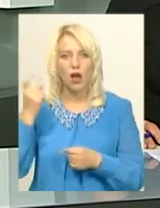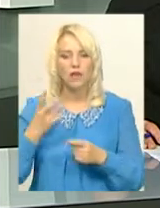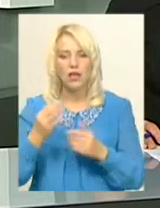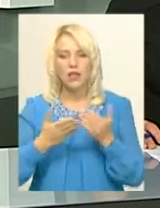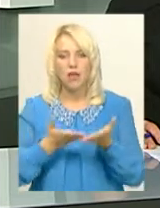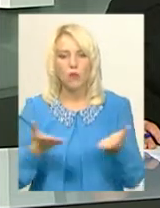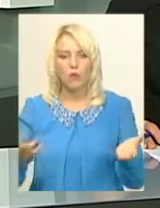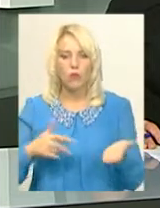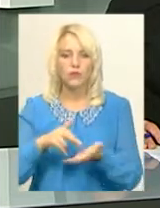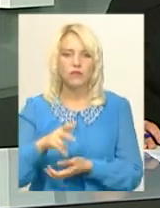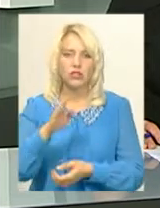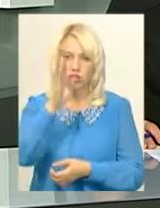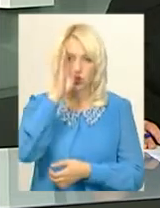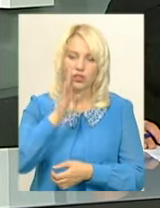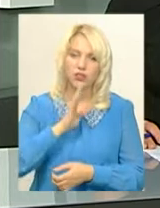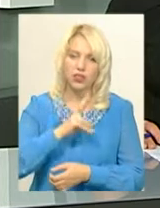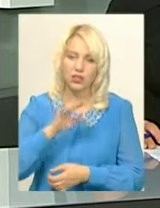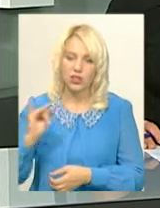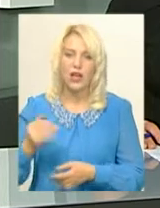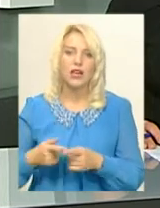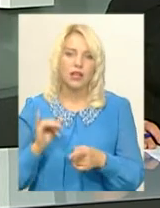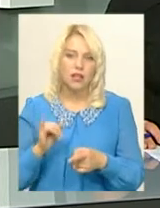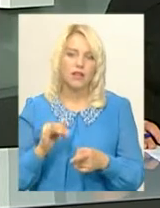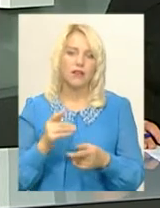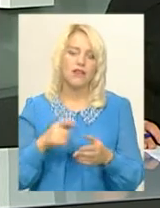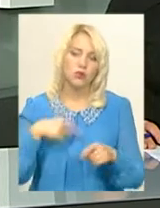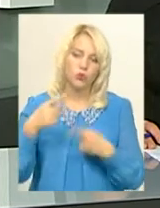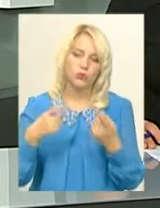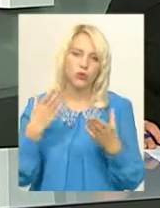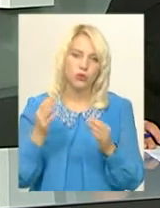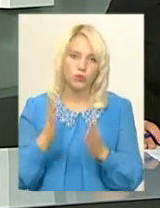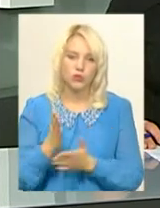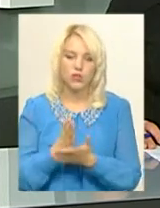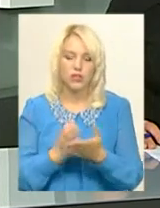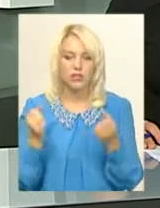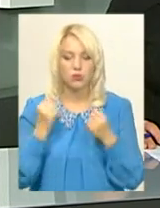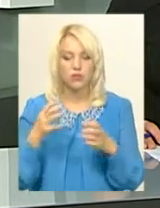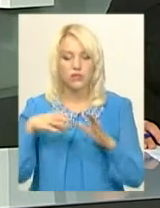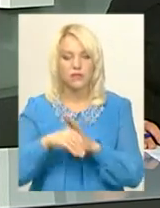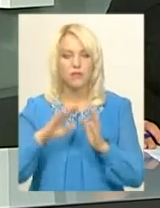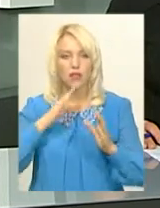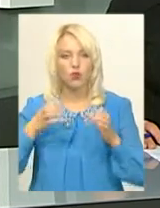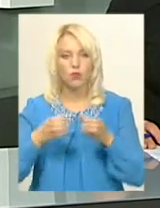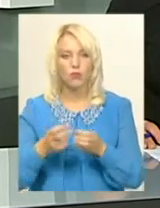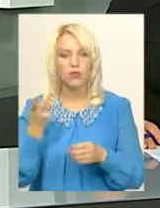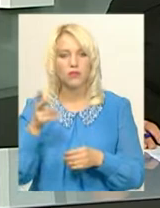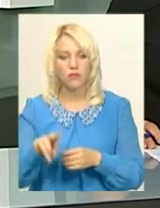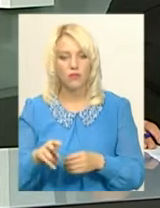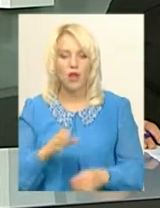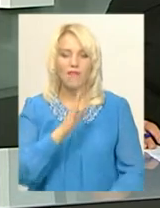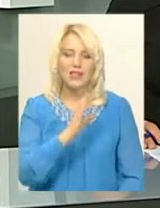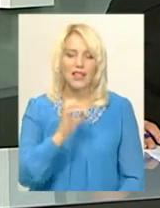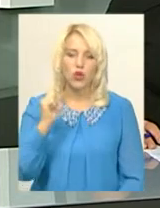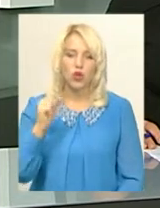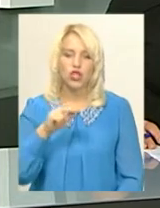вийшли чоловіки і жінки, в наступні дні – ветерани спорту. У складі нашої команди їх двоє – Василь Антонюк з Чемеровецького району